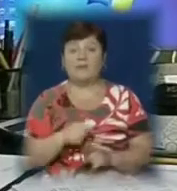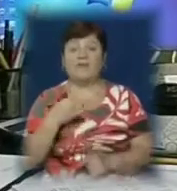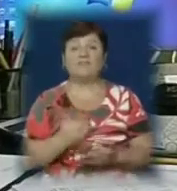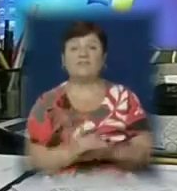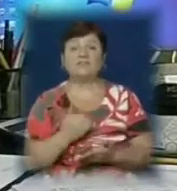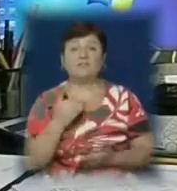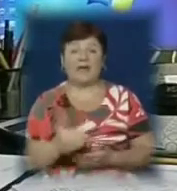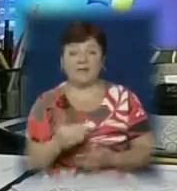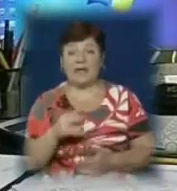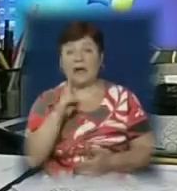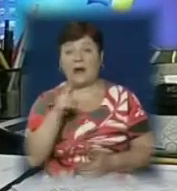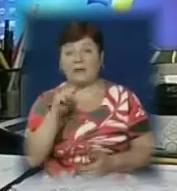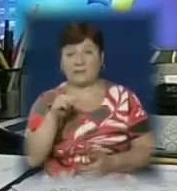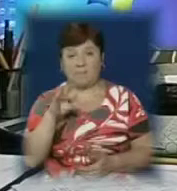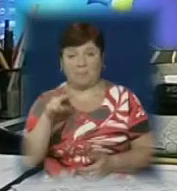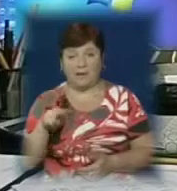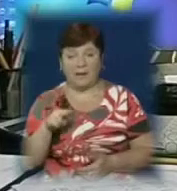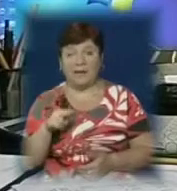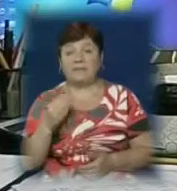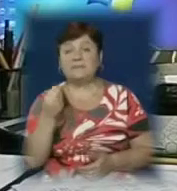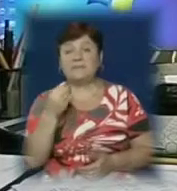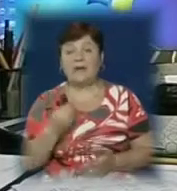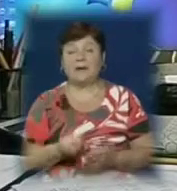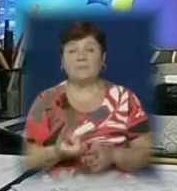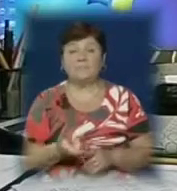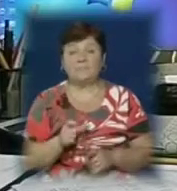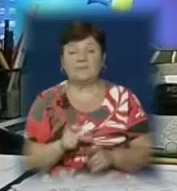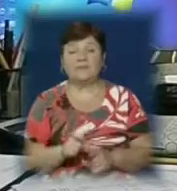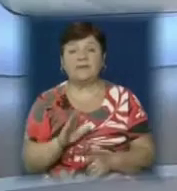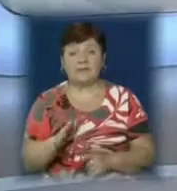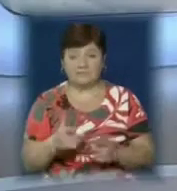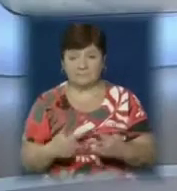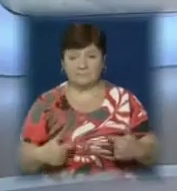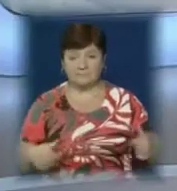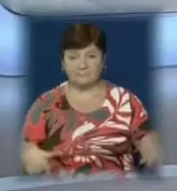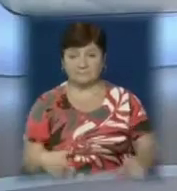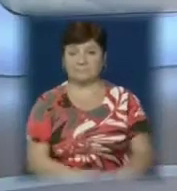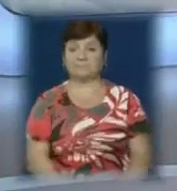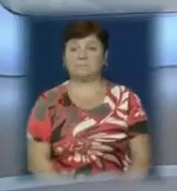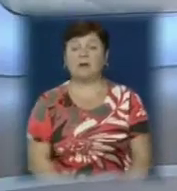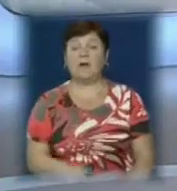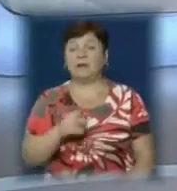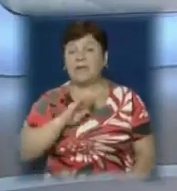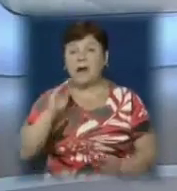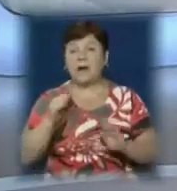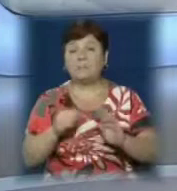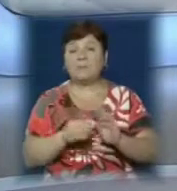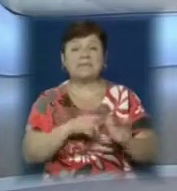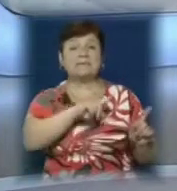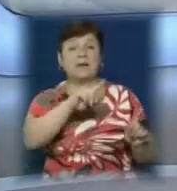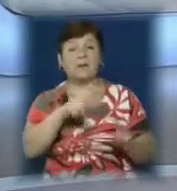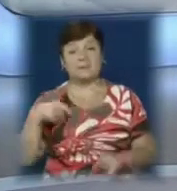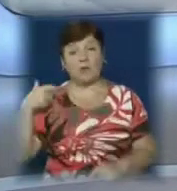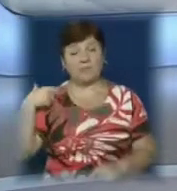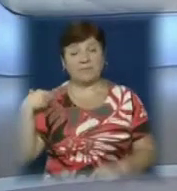виступає КТП. Тарифи піднімаються тільки в частині захоронення. На хабарі погорів закарпатський